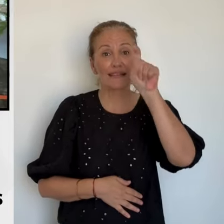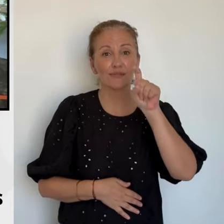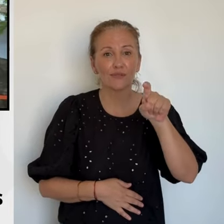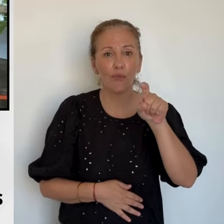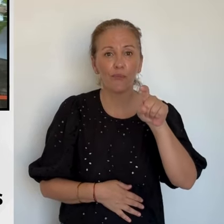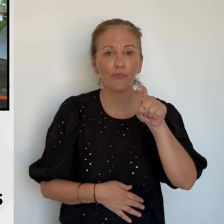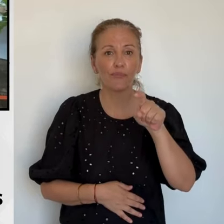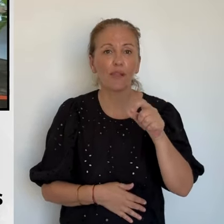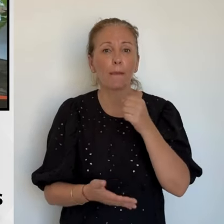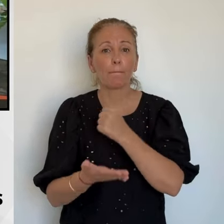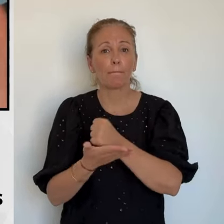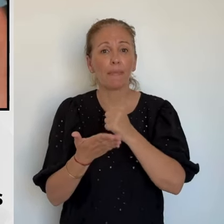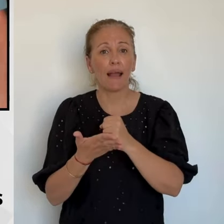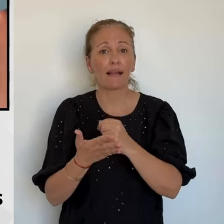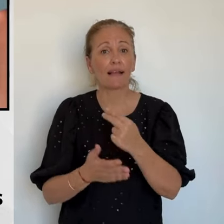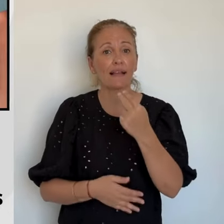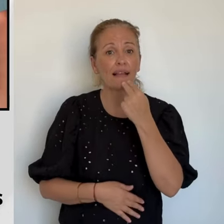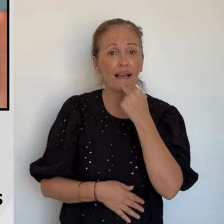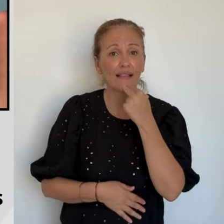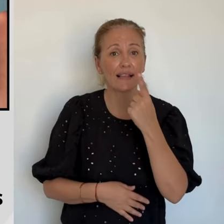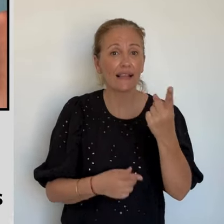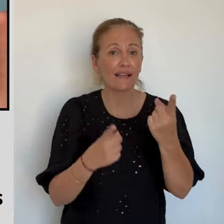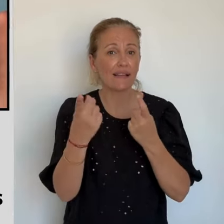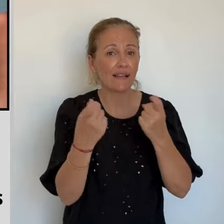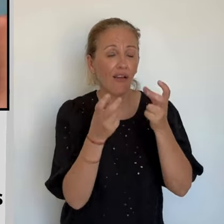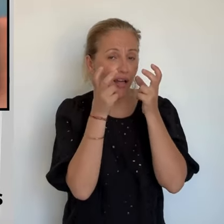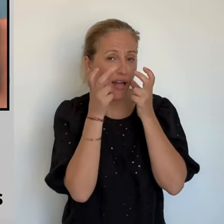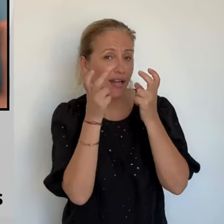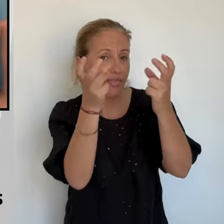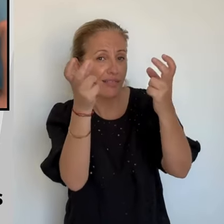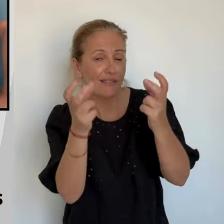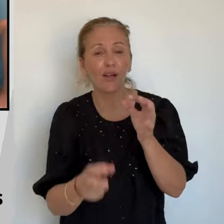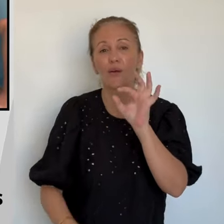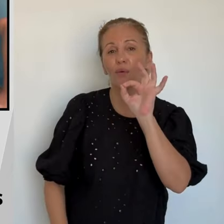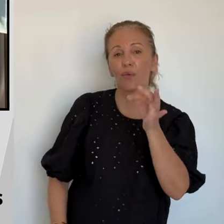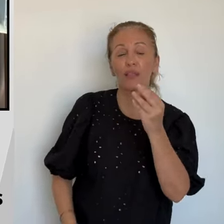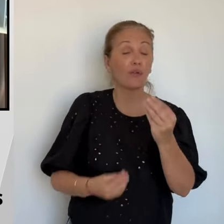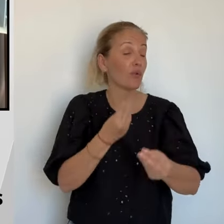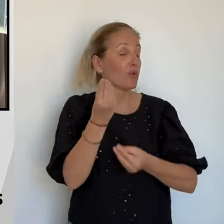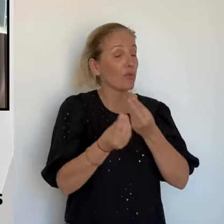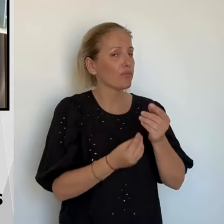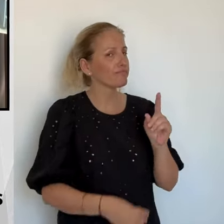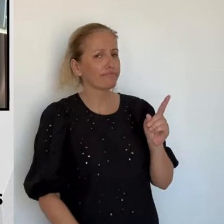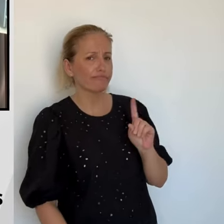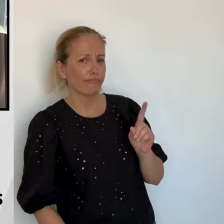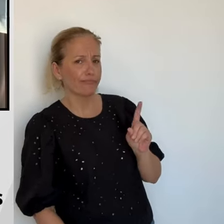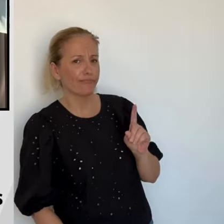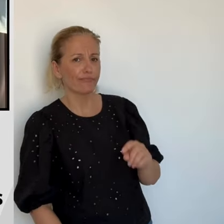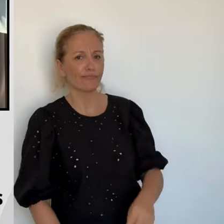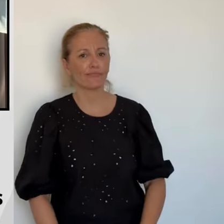insulaires bénéficient du label Gusti et Gortziga. Reste à savoir si cette marque de qualité permettra d'attirer les clients.